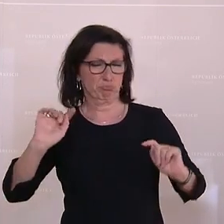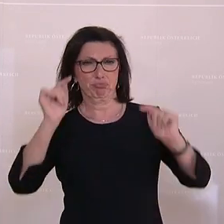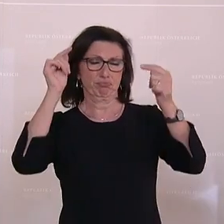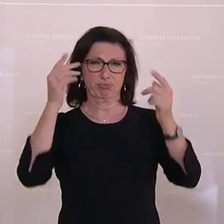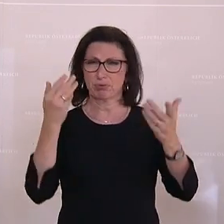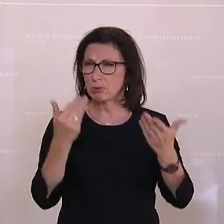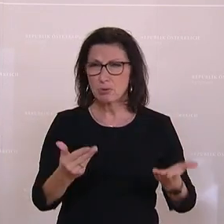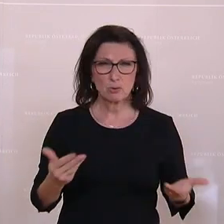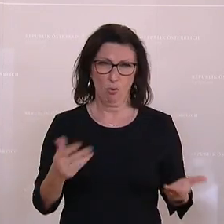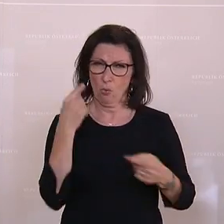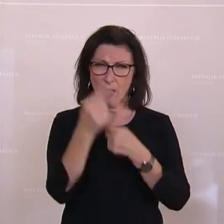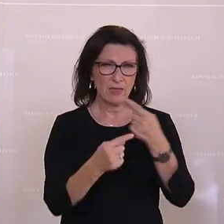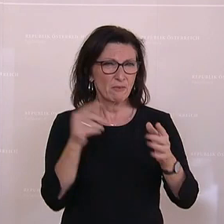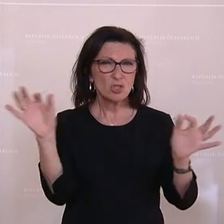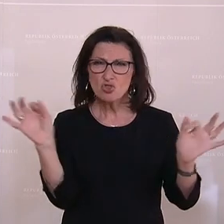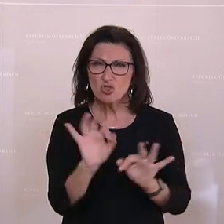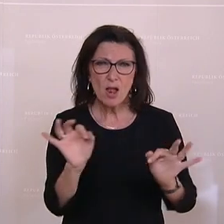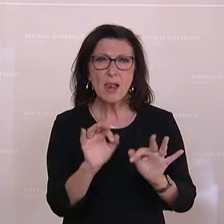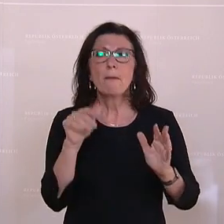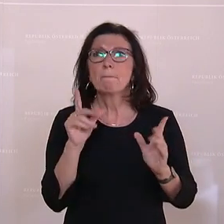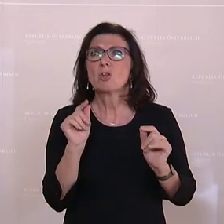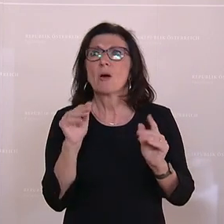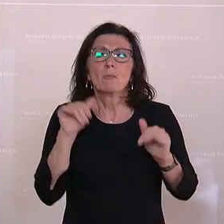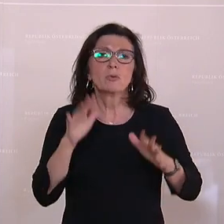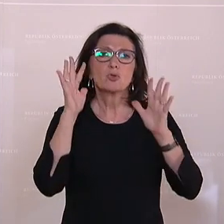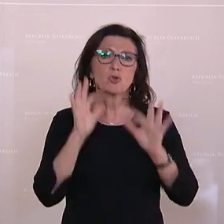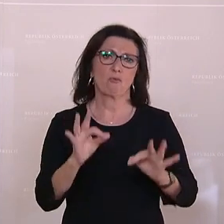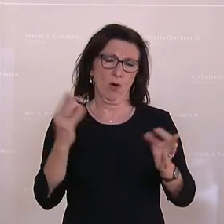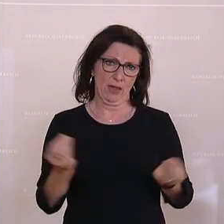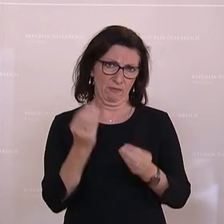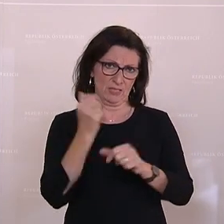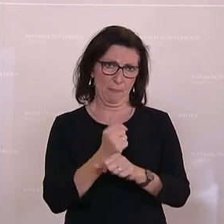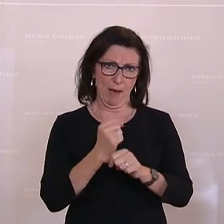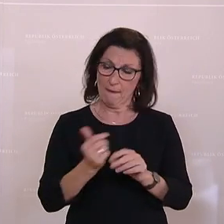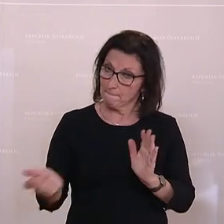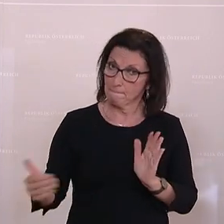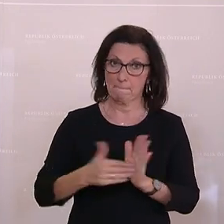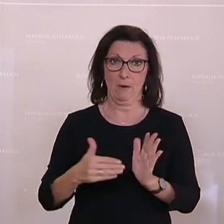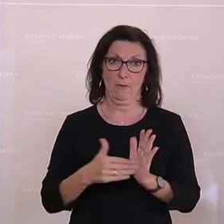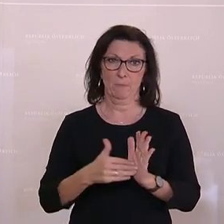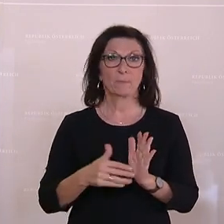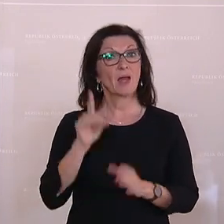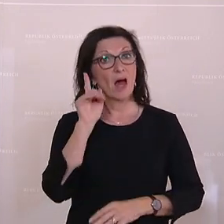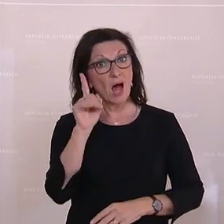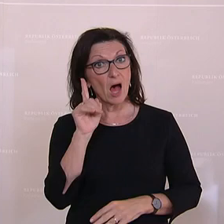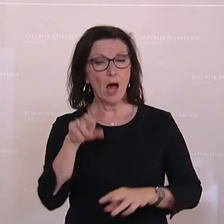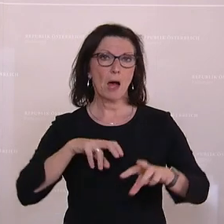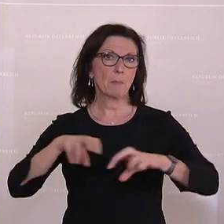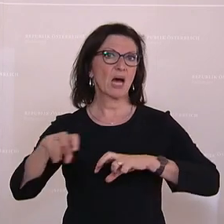dramatischen Entwicklungen brauchen Sofortmaßnahmen. Die sind dringend gefordert. Aber die